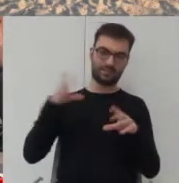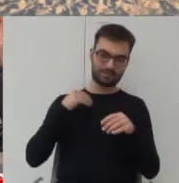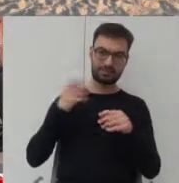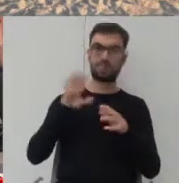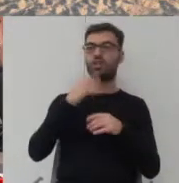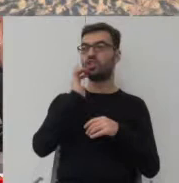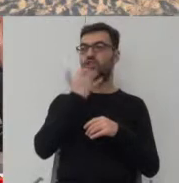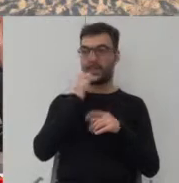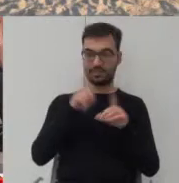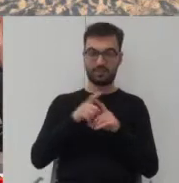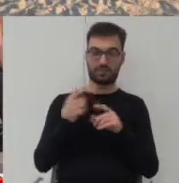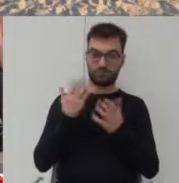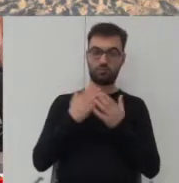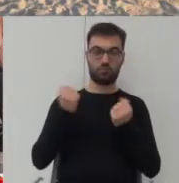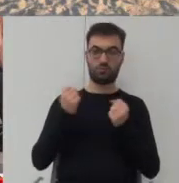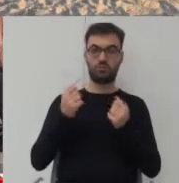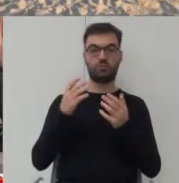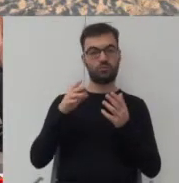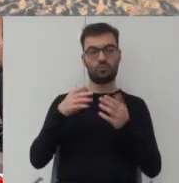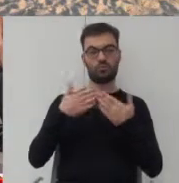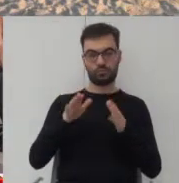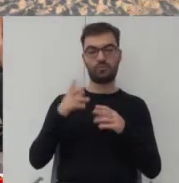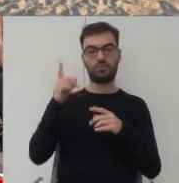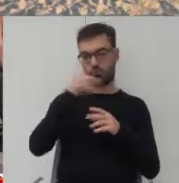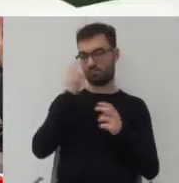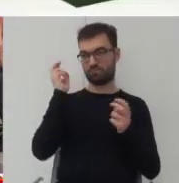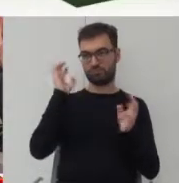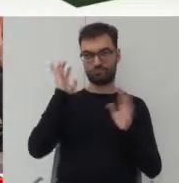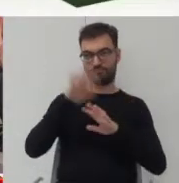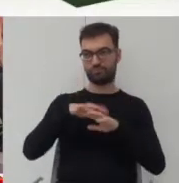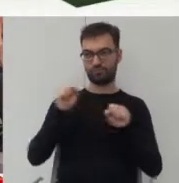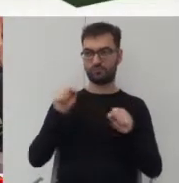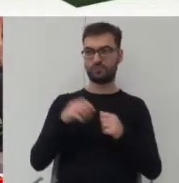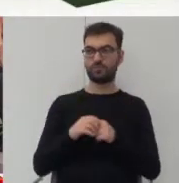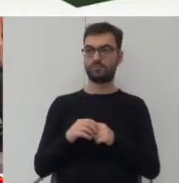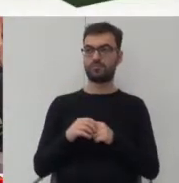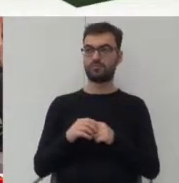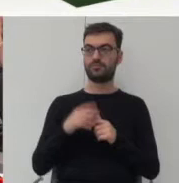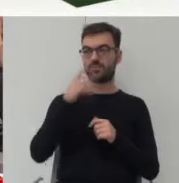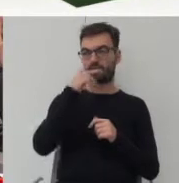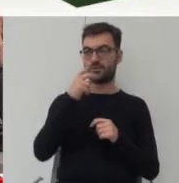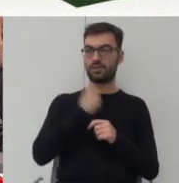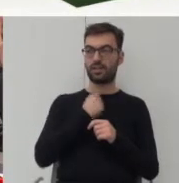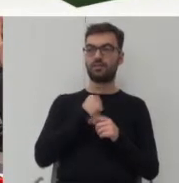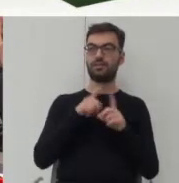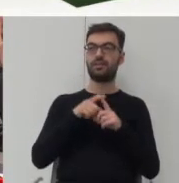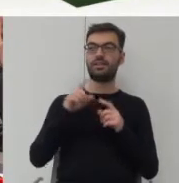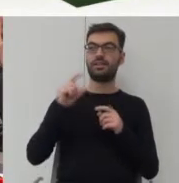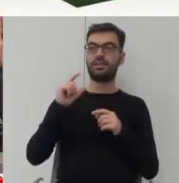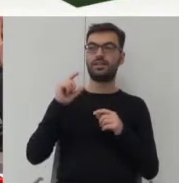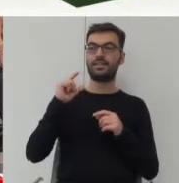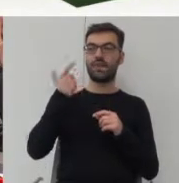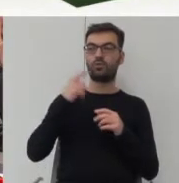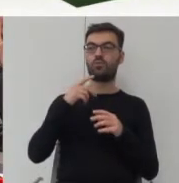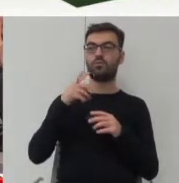świetlicy, która też została już tak bardzo zaanektowana przez po prostu lokalną społeczność. Widać to też w centrach lokalnych. To akurat jest